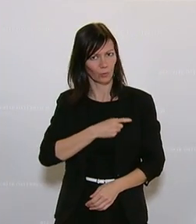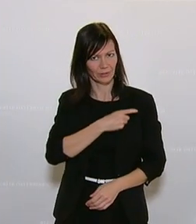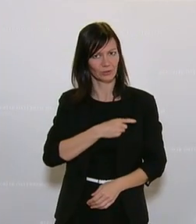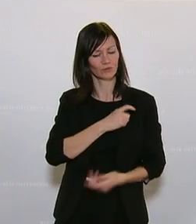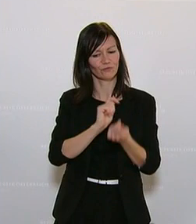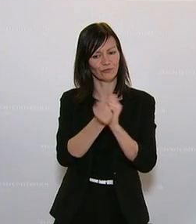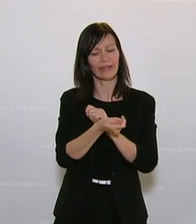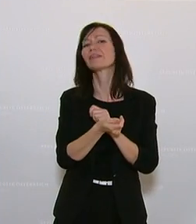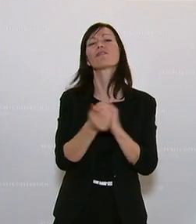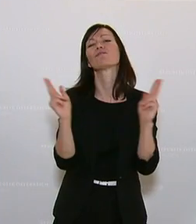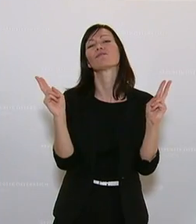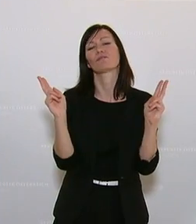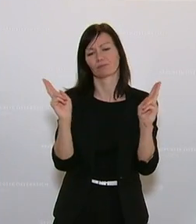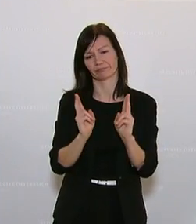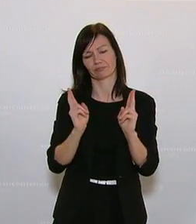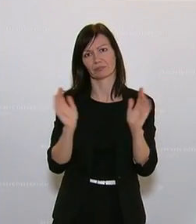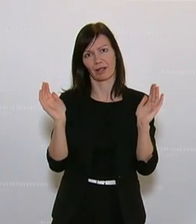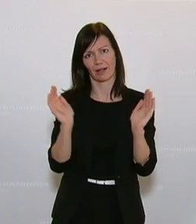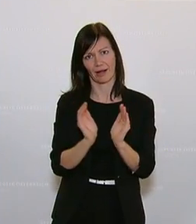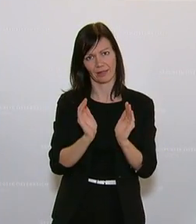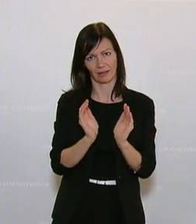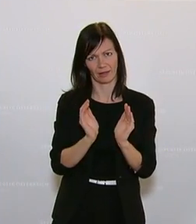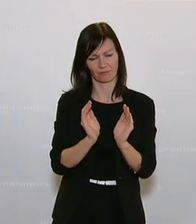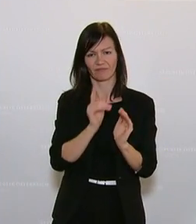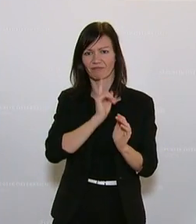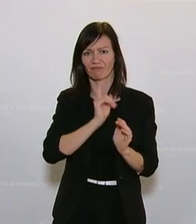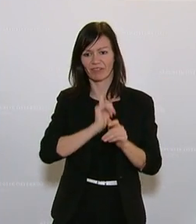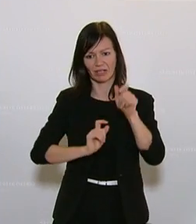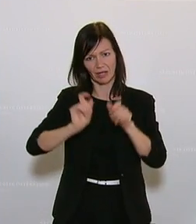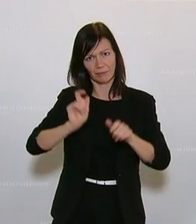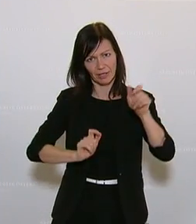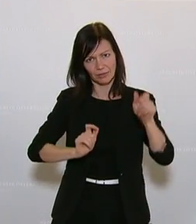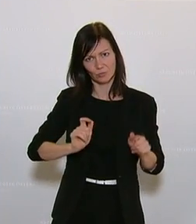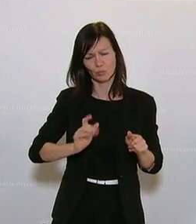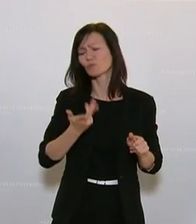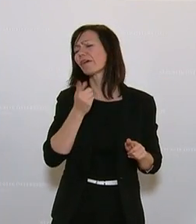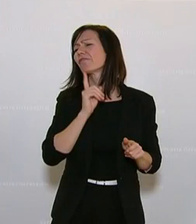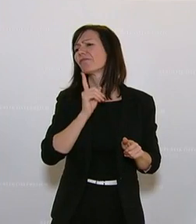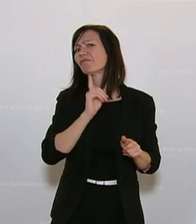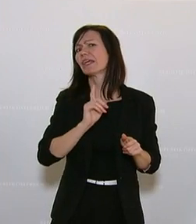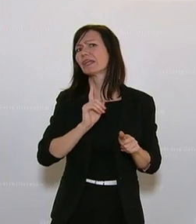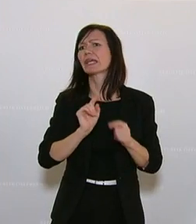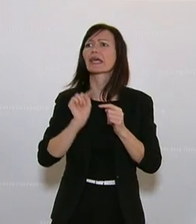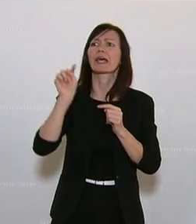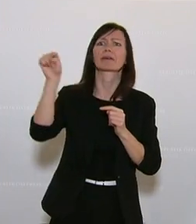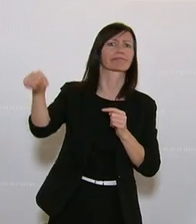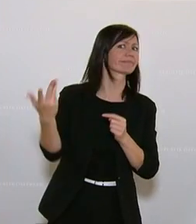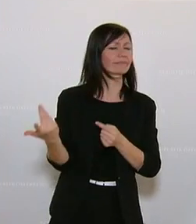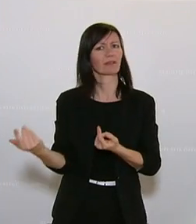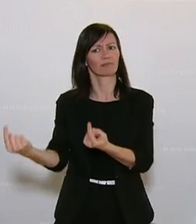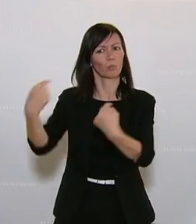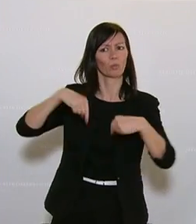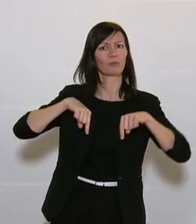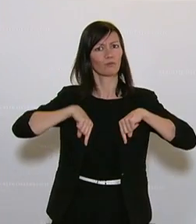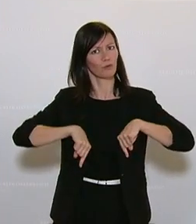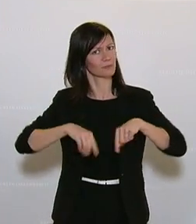verkleinert worden und es werden hier weniger externe Vorsitzende gebraucht. Das